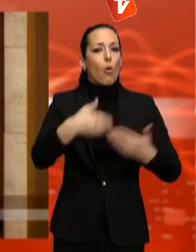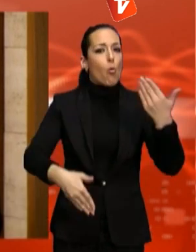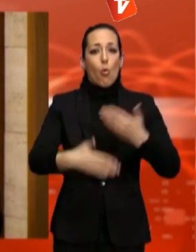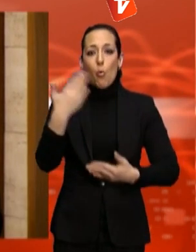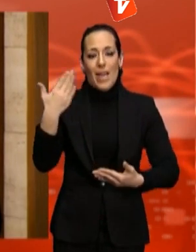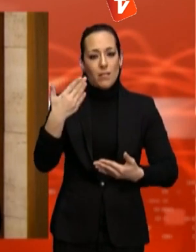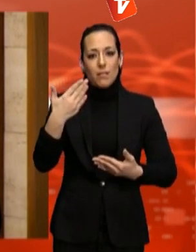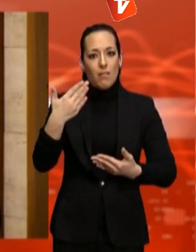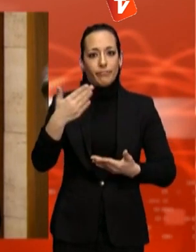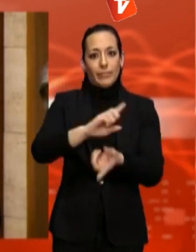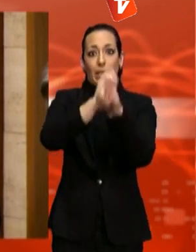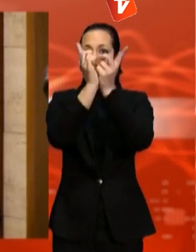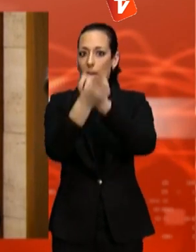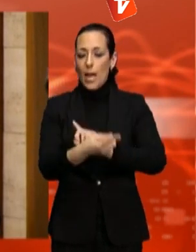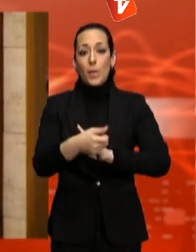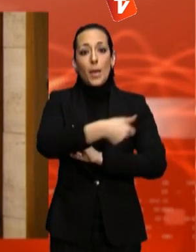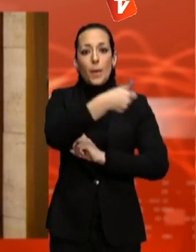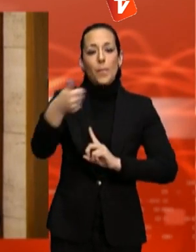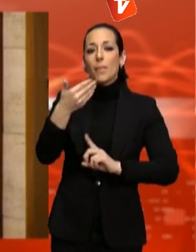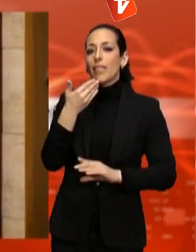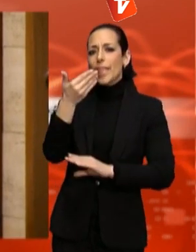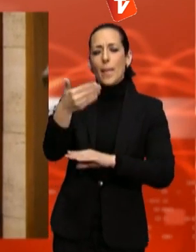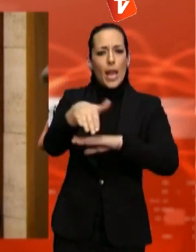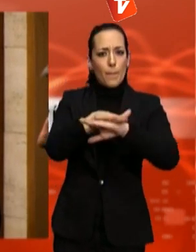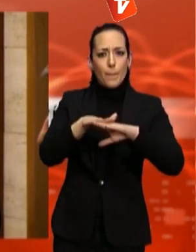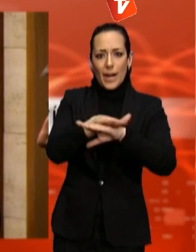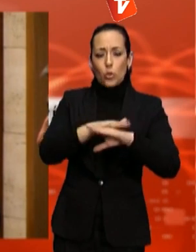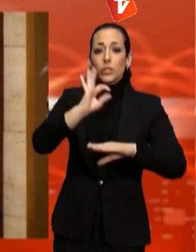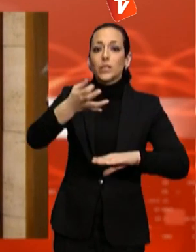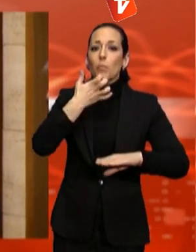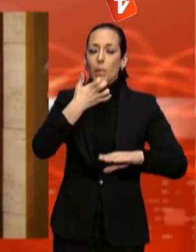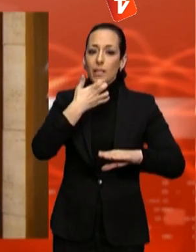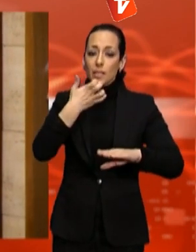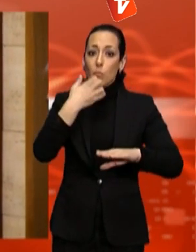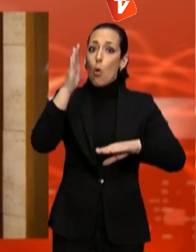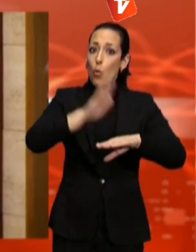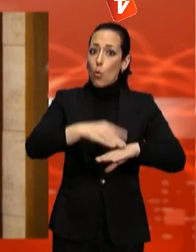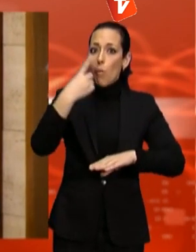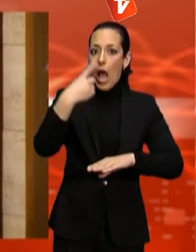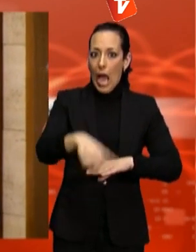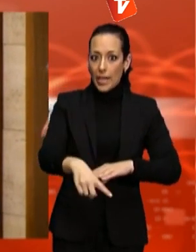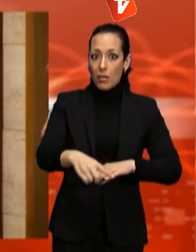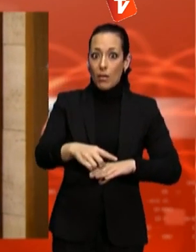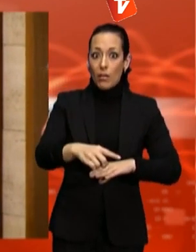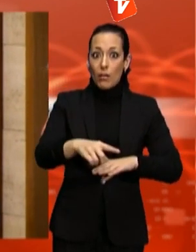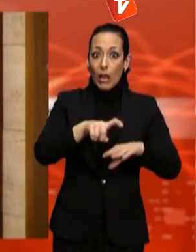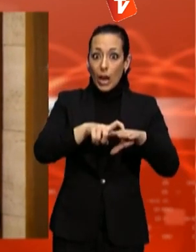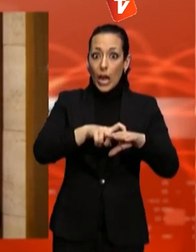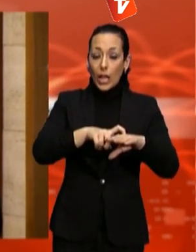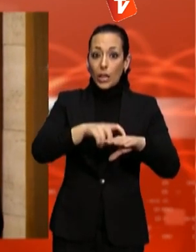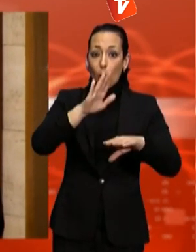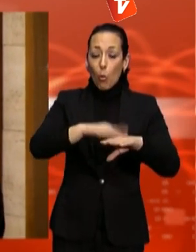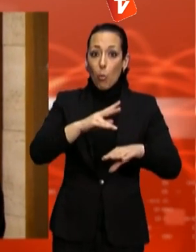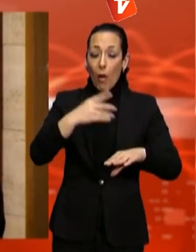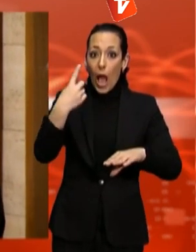Ha de demanar disculpes per tot el que sigui fruit de la seva responsabilitat. No és dolent demanar disculpes, és molt alliberador. Ha d'explicar el més